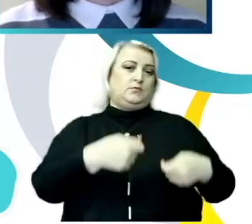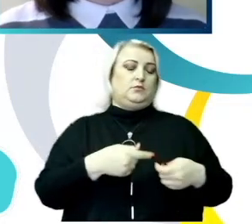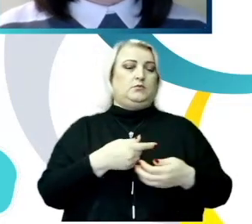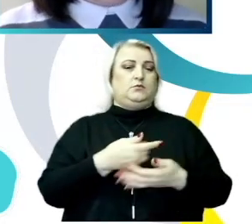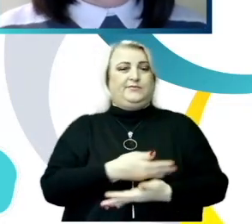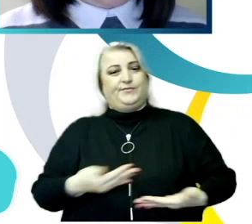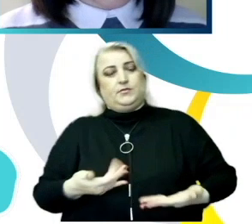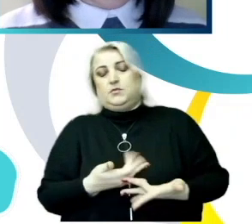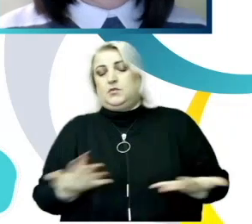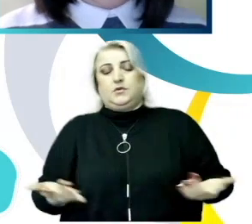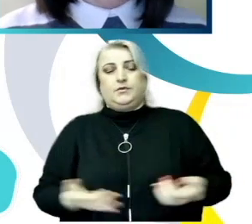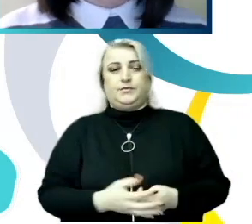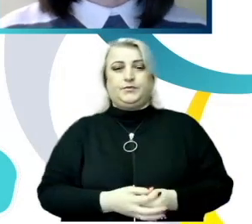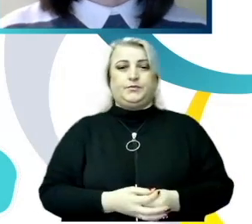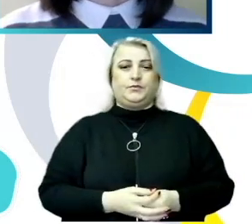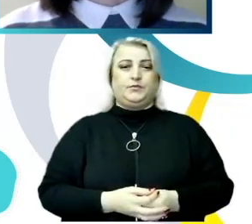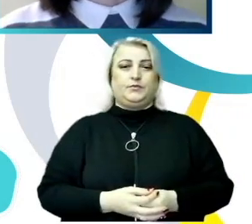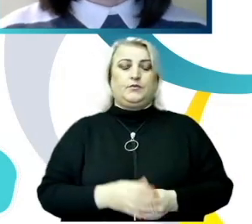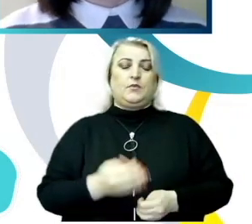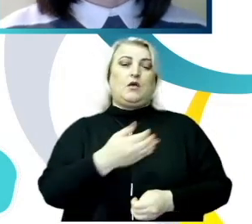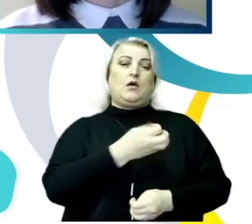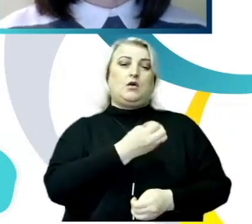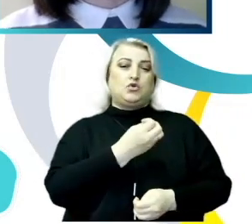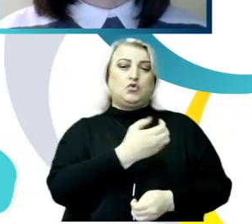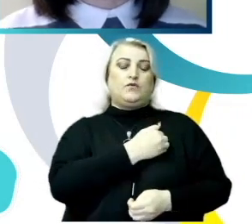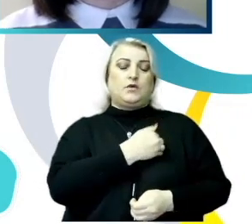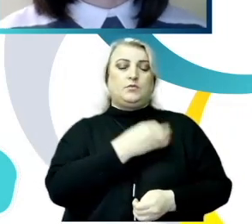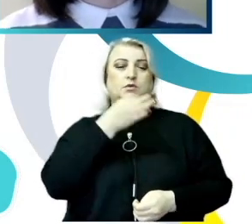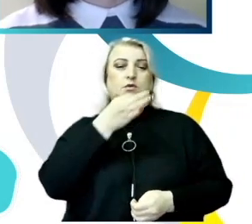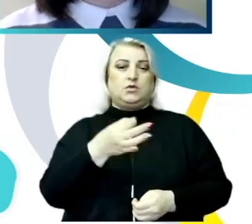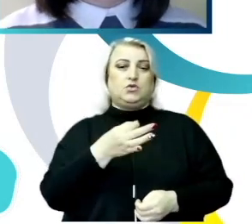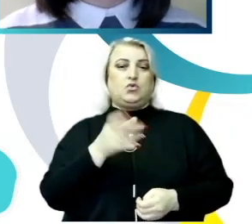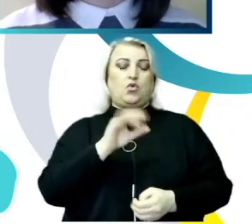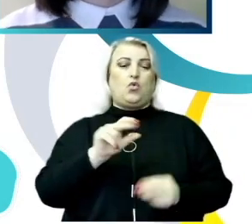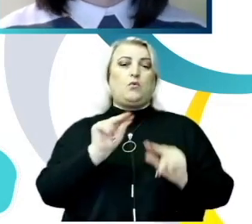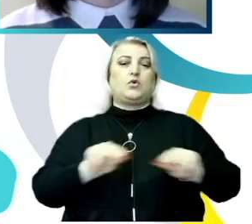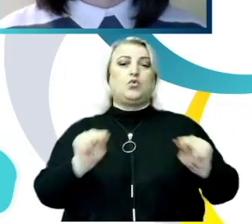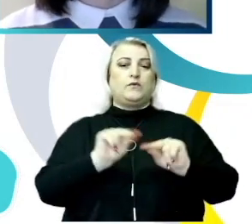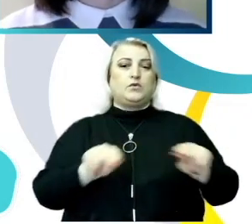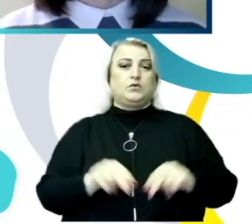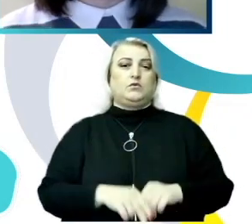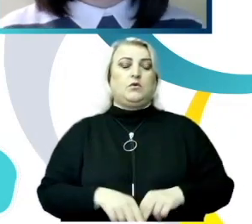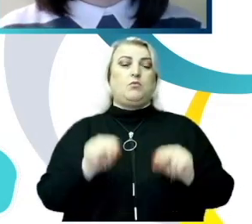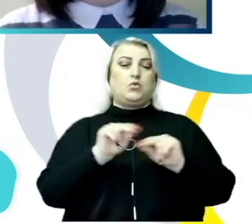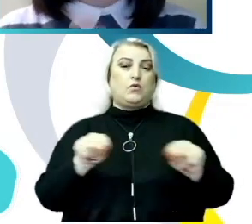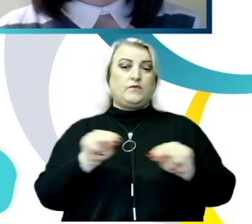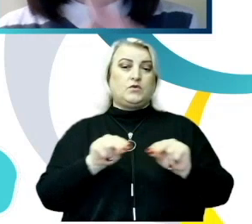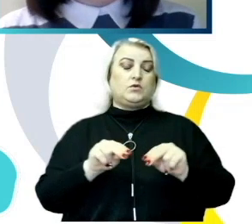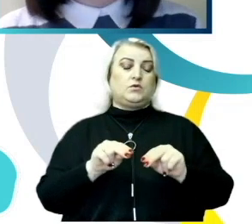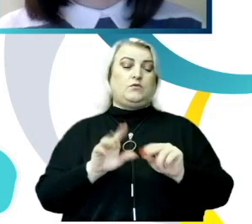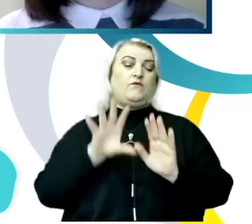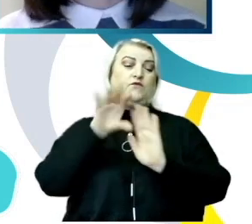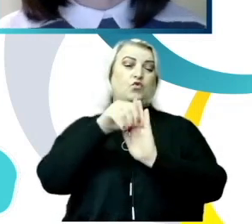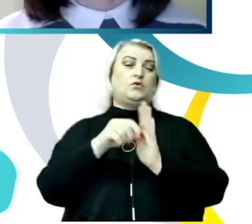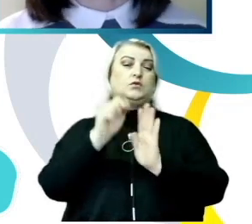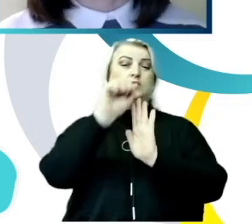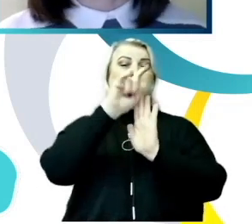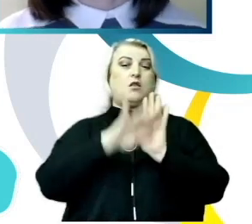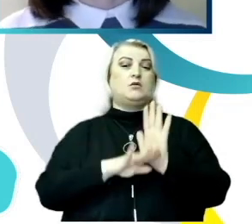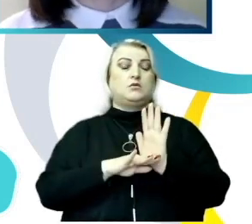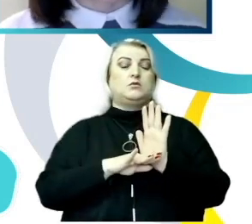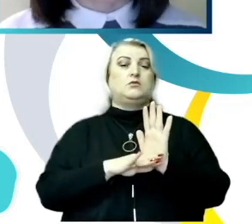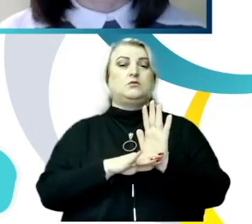profesori. Deci profesorii se regăsesc în topul sau în lista, lista de top